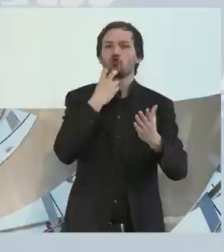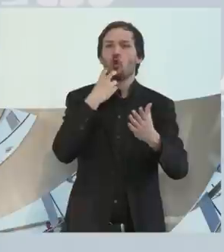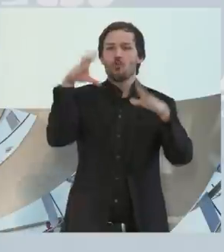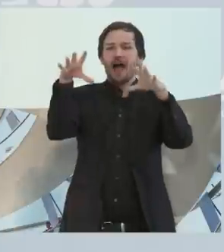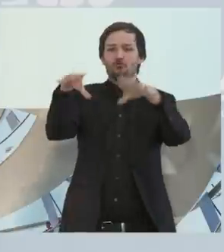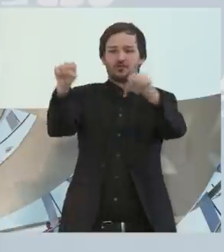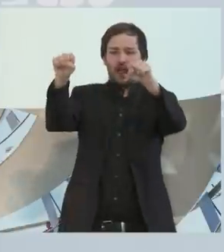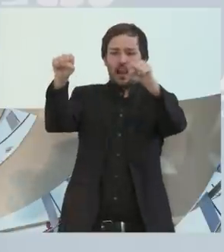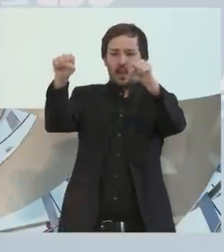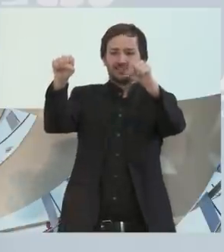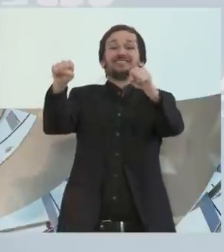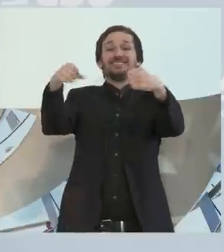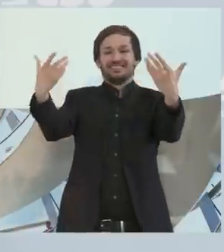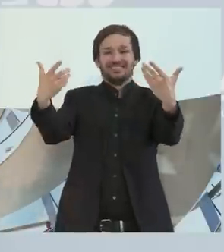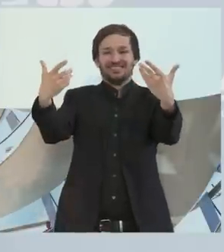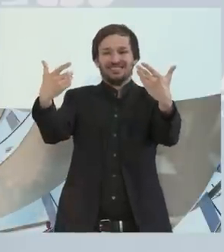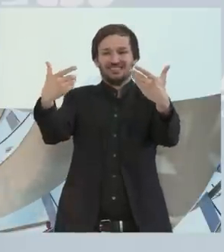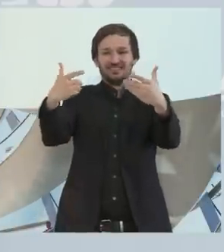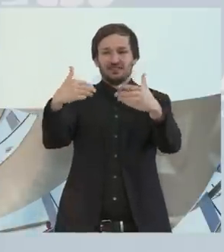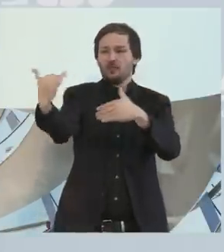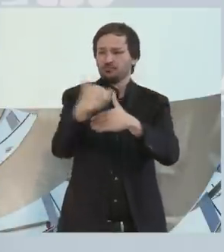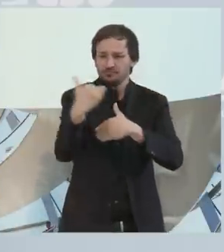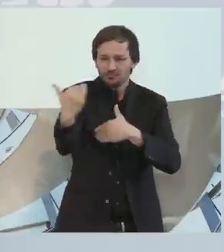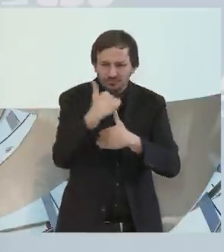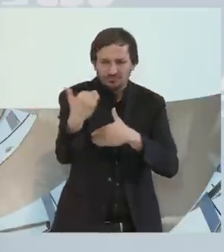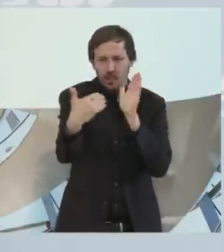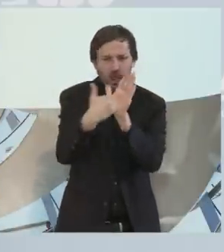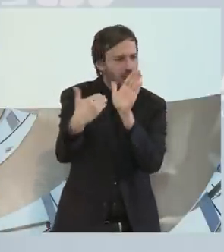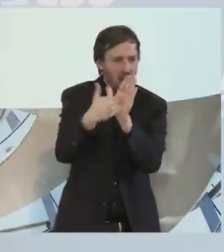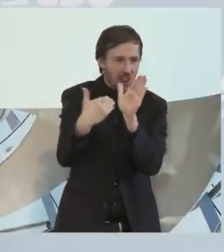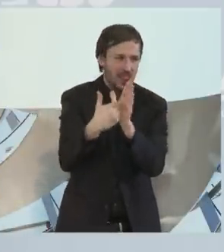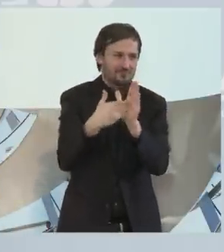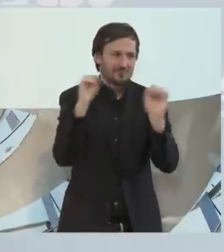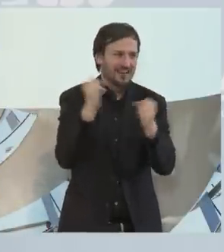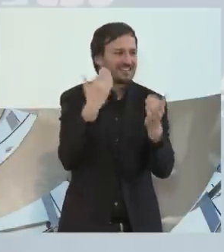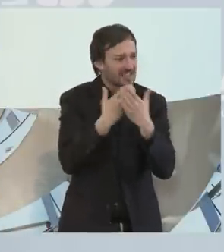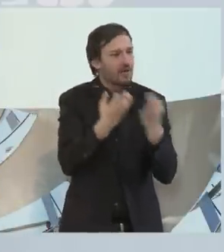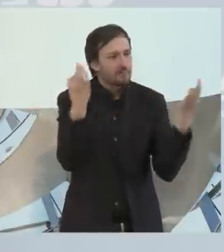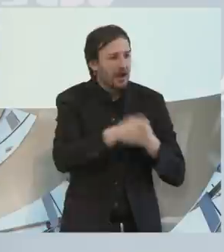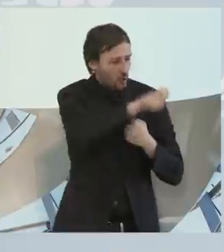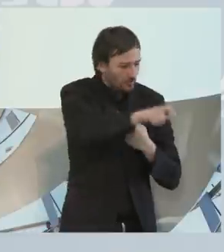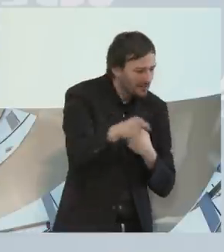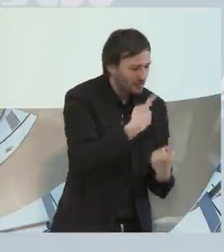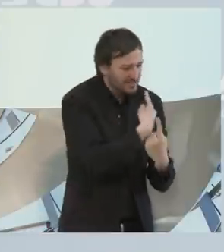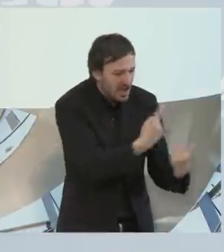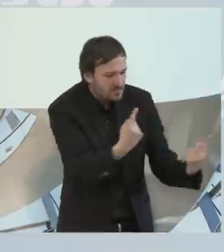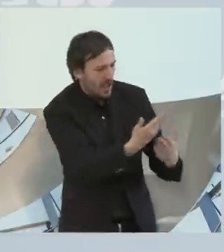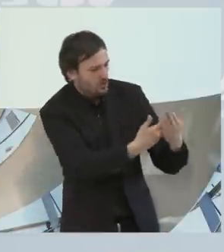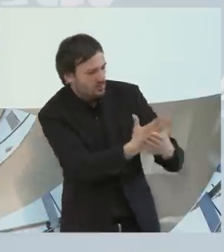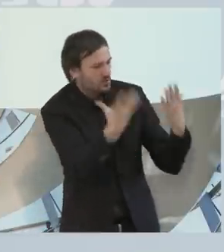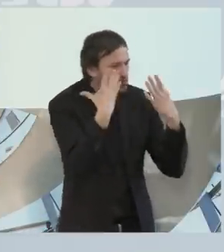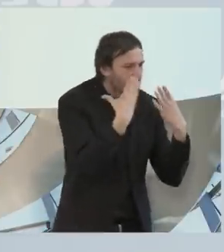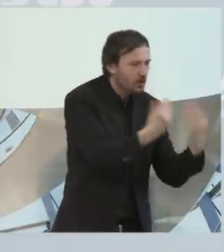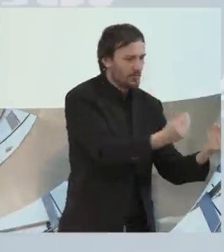entstanden wäre, hätte man Menschen ausbilden müssen, zur Verfügung stellen müssen, die dann